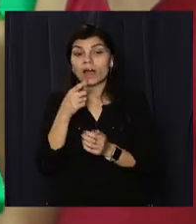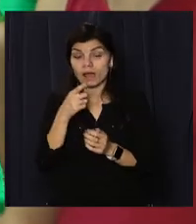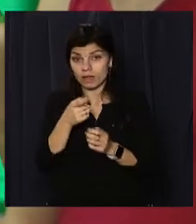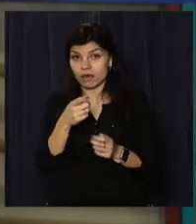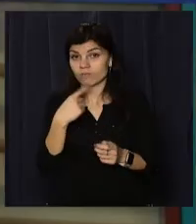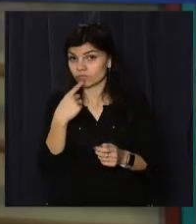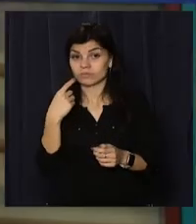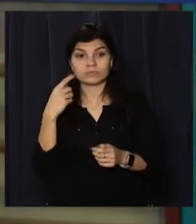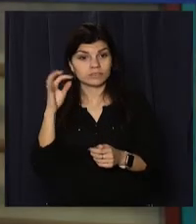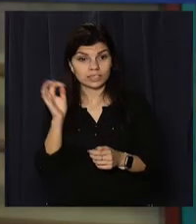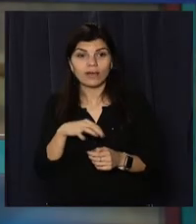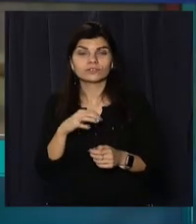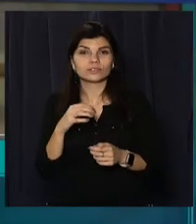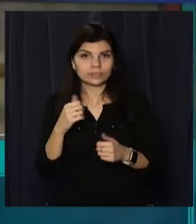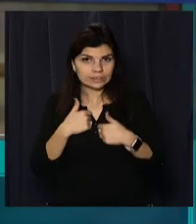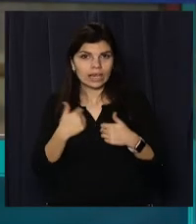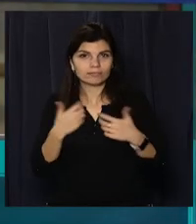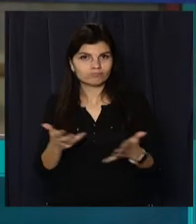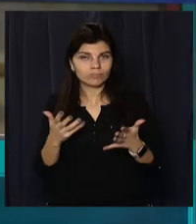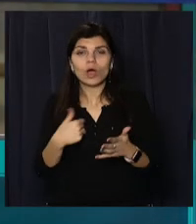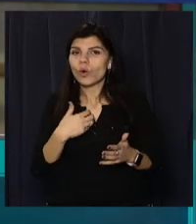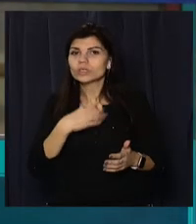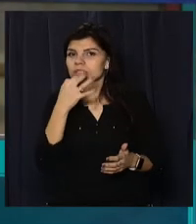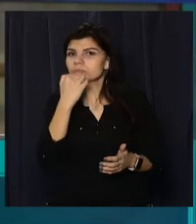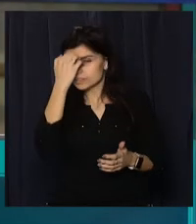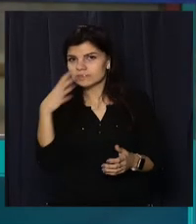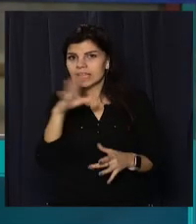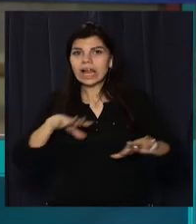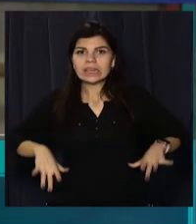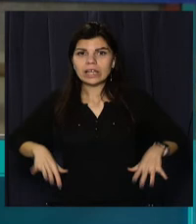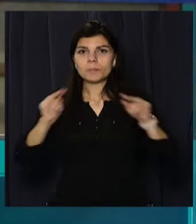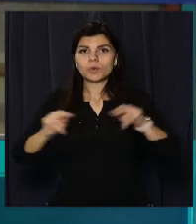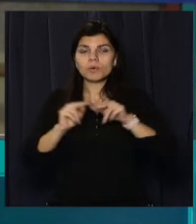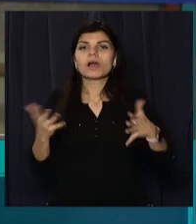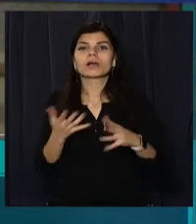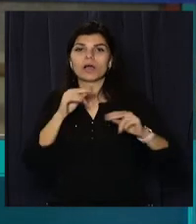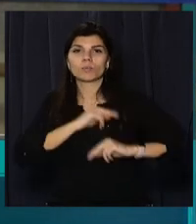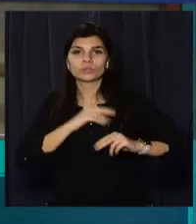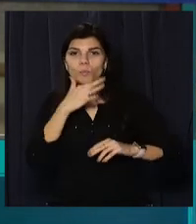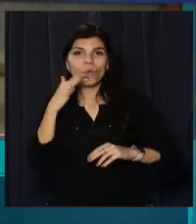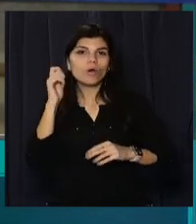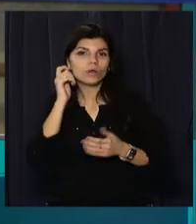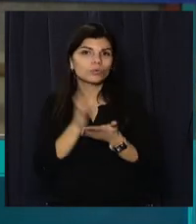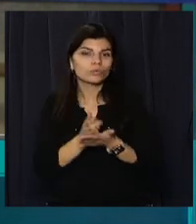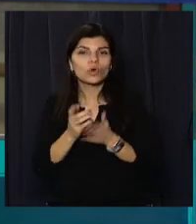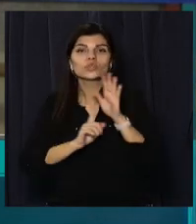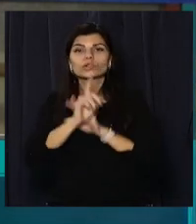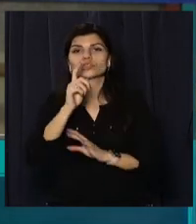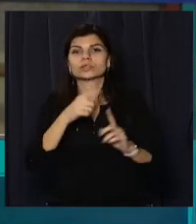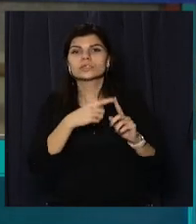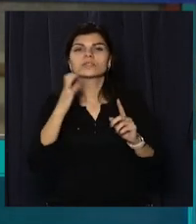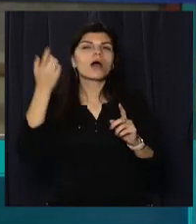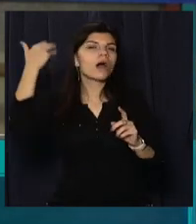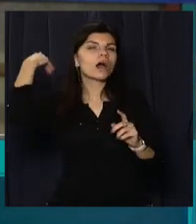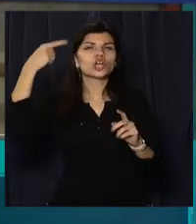традицій. Мені хотілося подякувати всім тренерам-викладачам, котрі працювали багатьох років, починаючи з